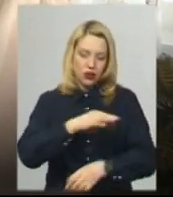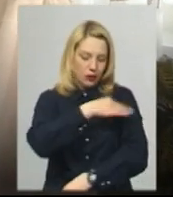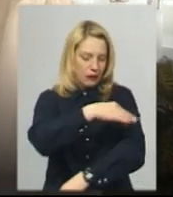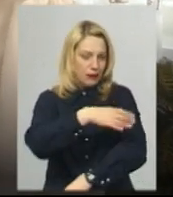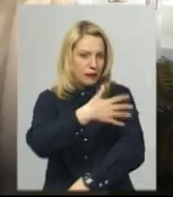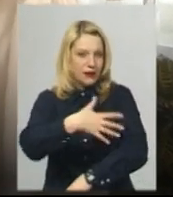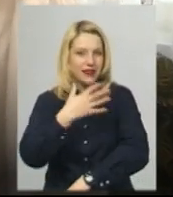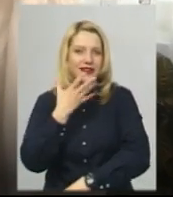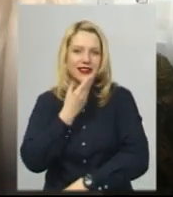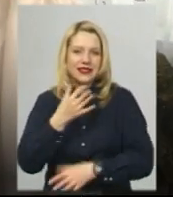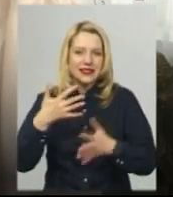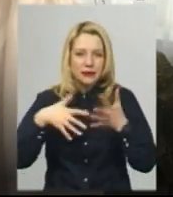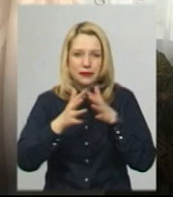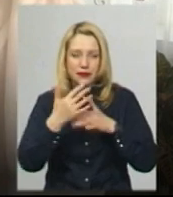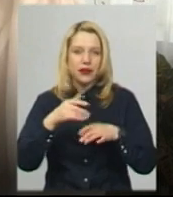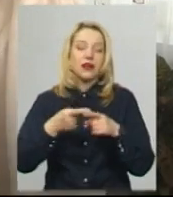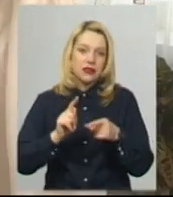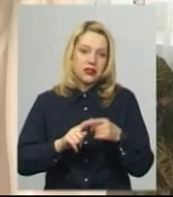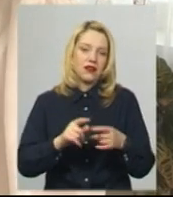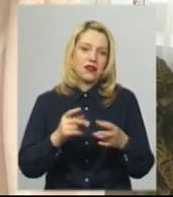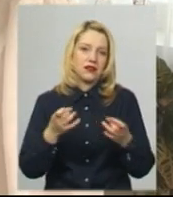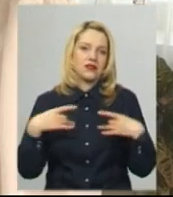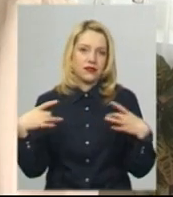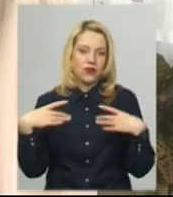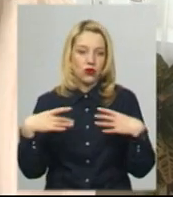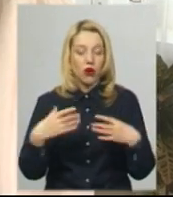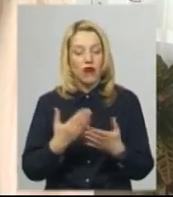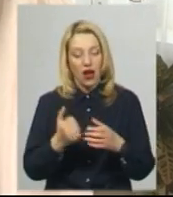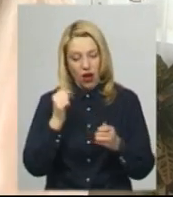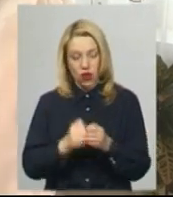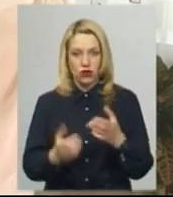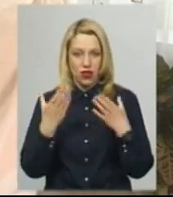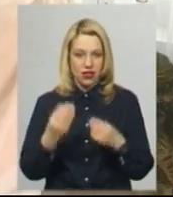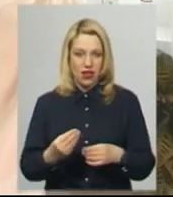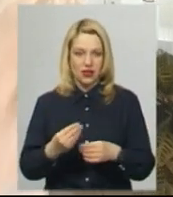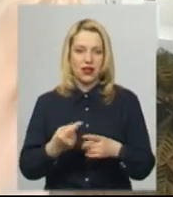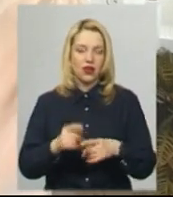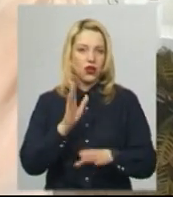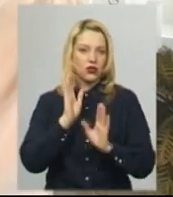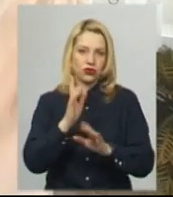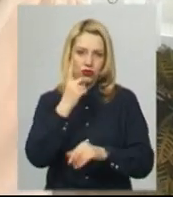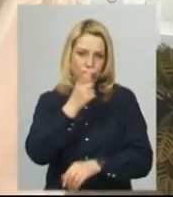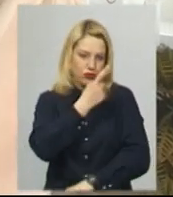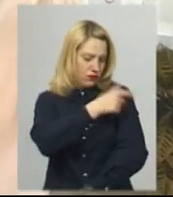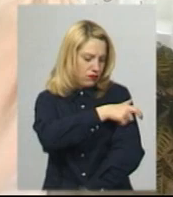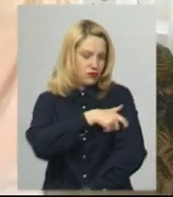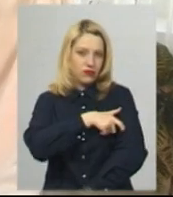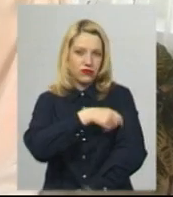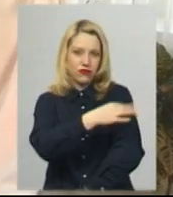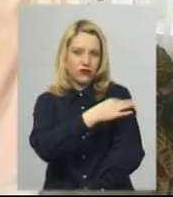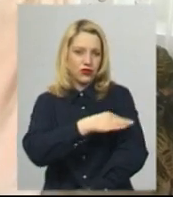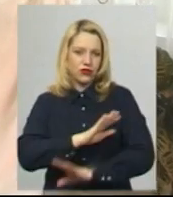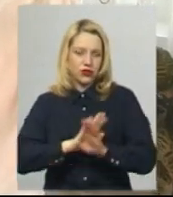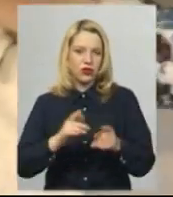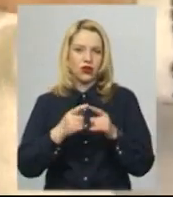подій, для щоденного носіння були тільки, ось тут уставка. Оце називається уставка,